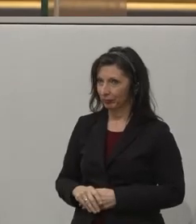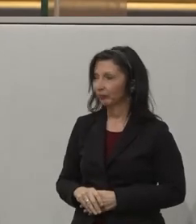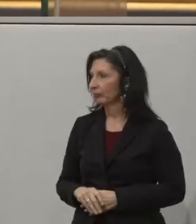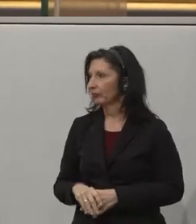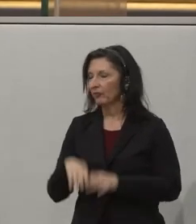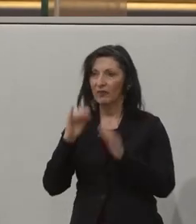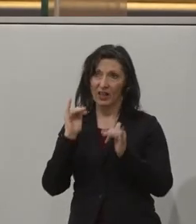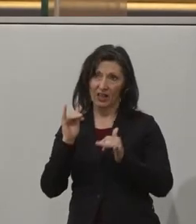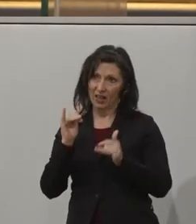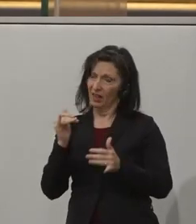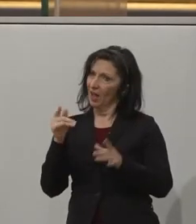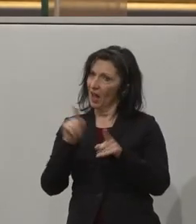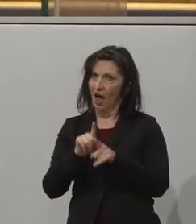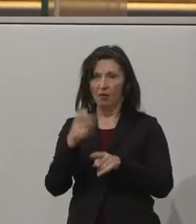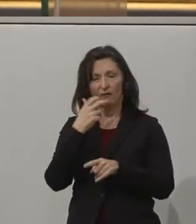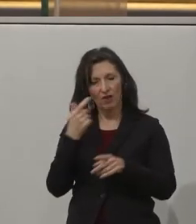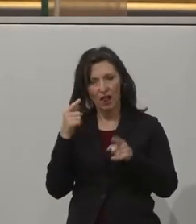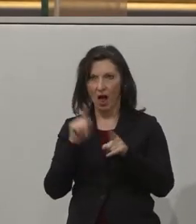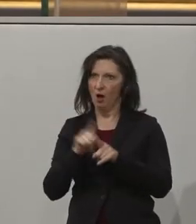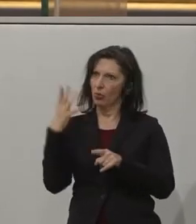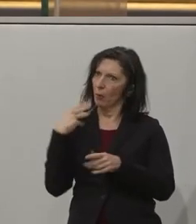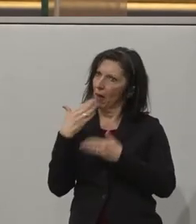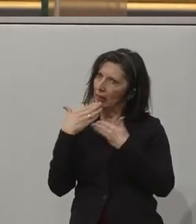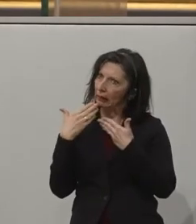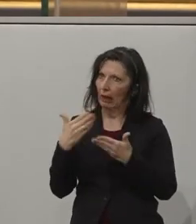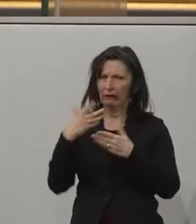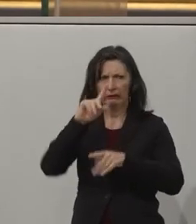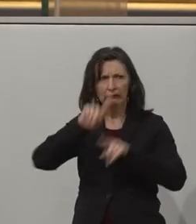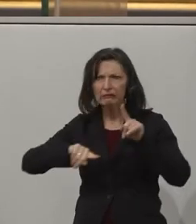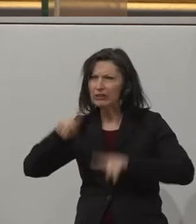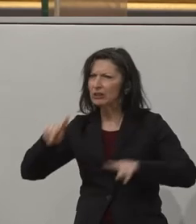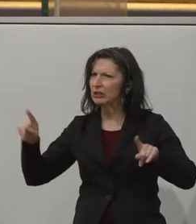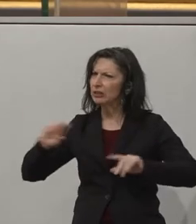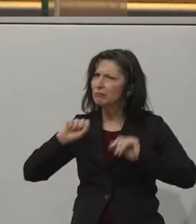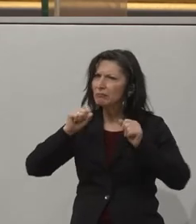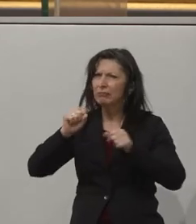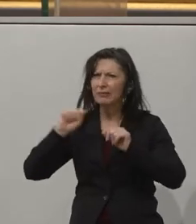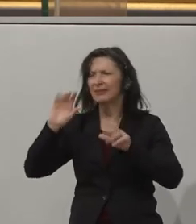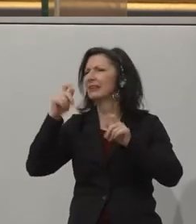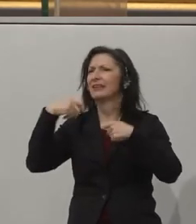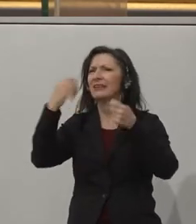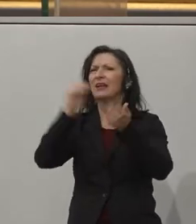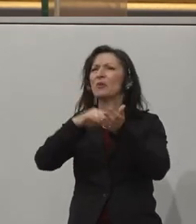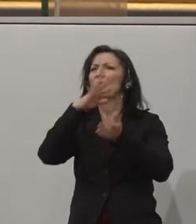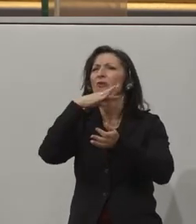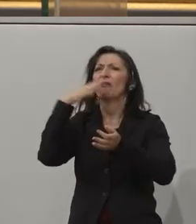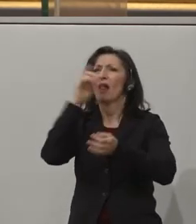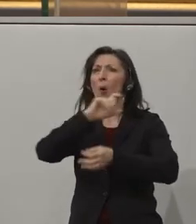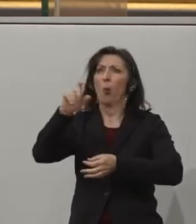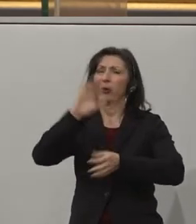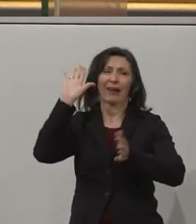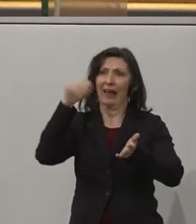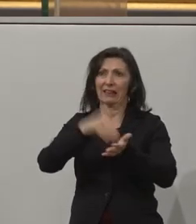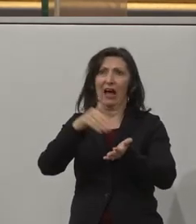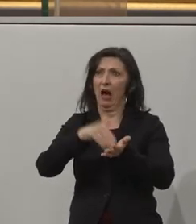Ja, ich möchte mich auch nochmal bedanken für die ganzen Initiativen. Es gibt noch viele, mehrere hunderte, tausend Initiativen, die bestimmt auch im